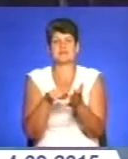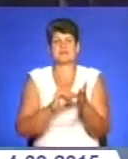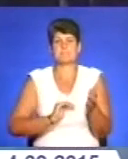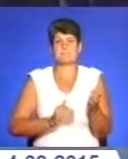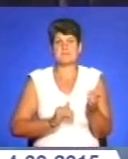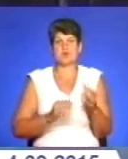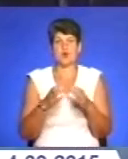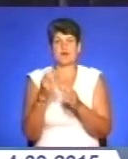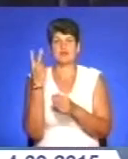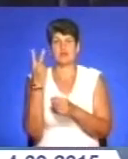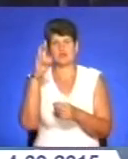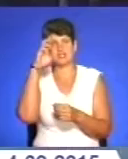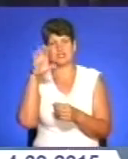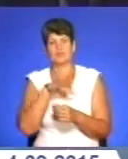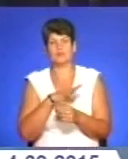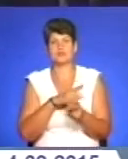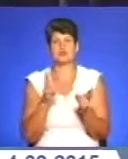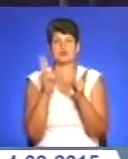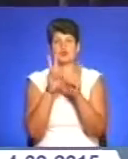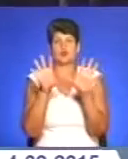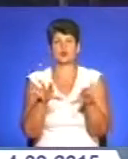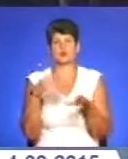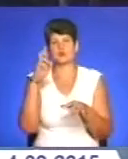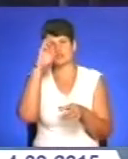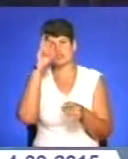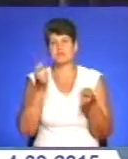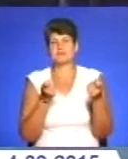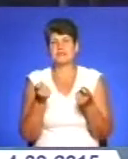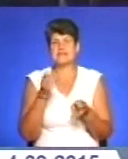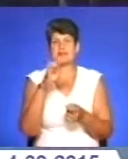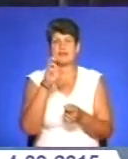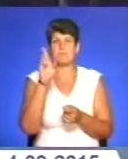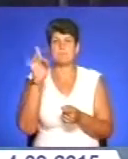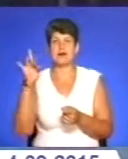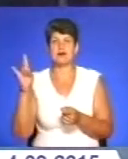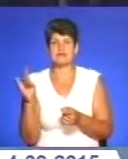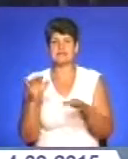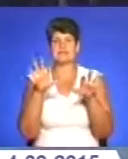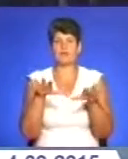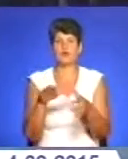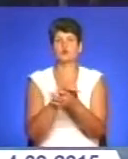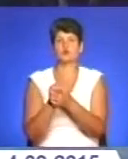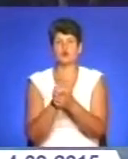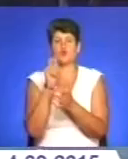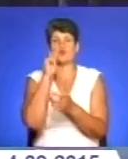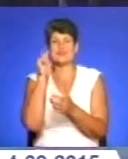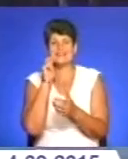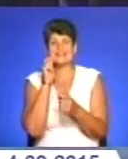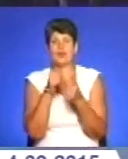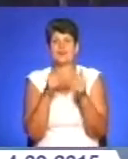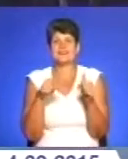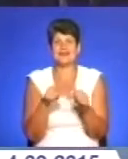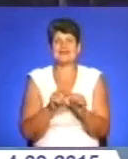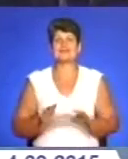та громад двох держав йшлося під час зустрічі голови обласної державної адміністрації Степана Барни з главою Союзу українських організацій в Австралії